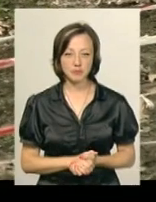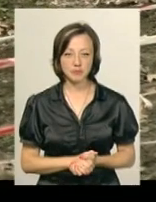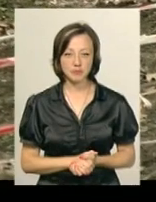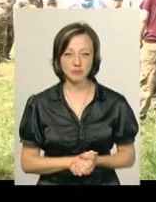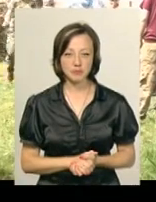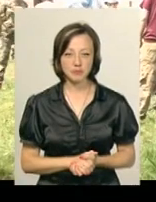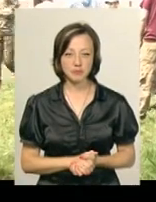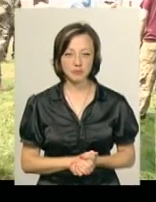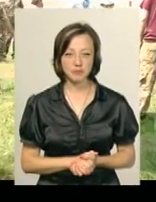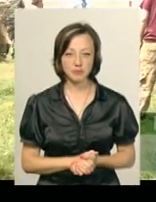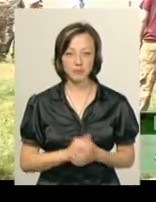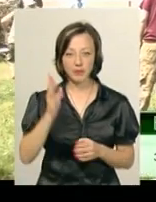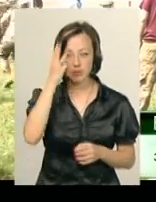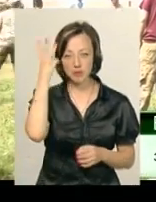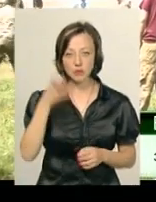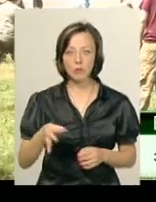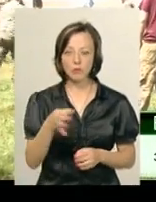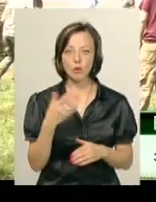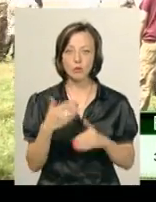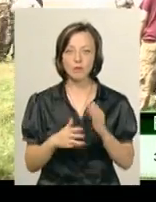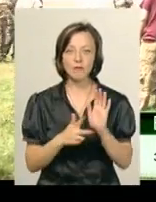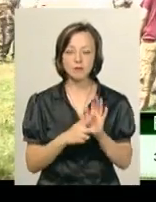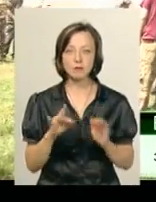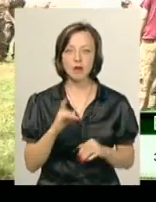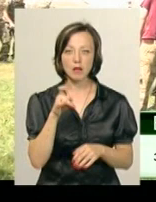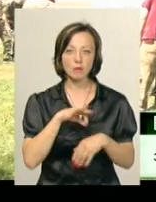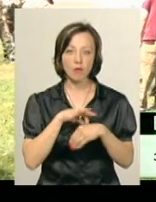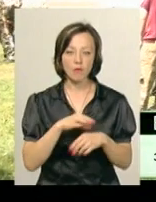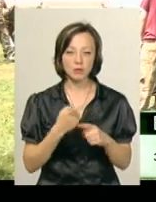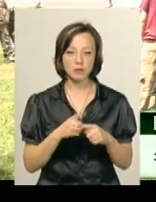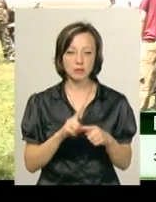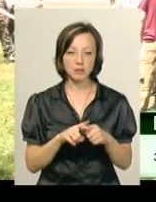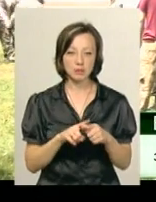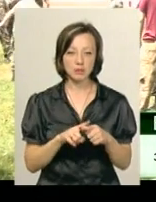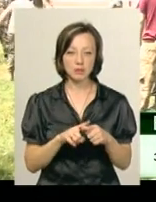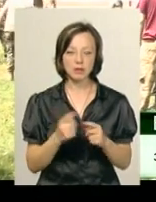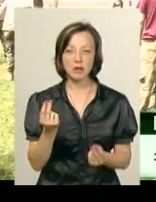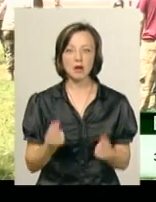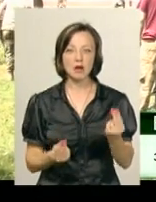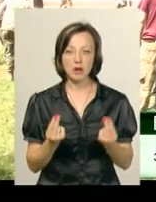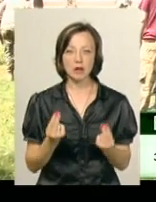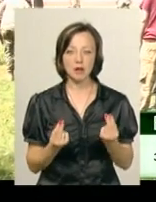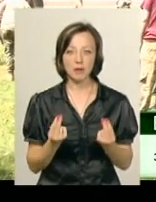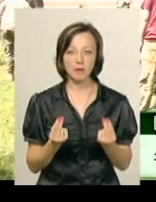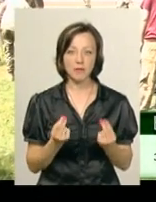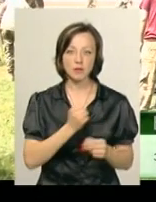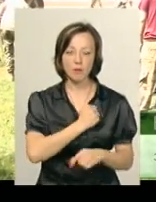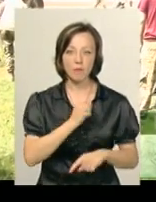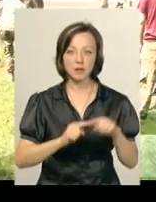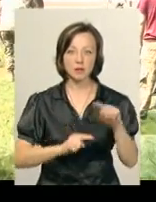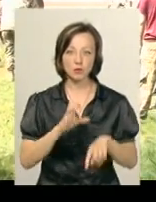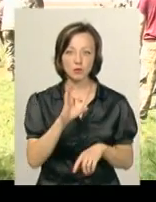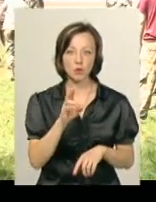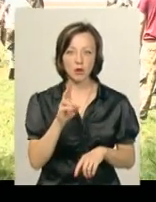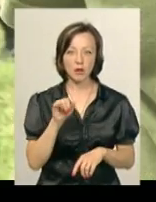У Хмельницькій області вже восьмий раз проводиться гра військово-патріотична